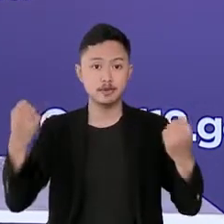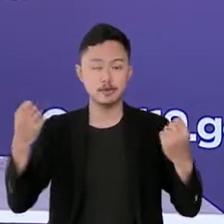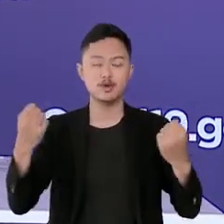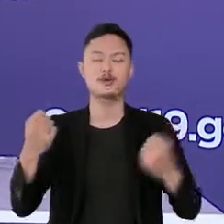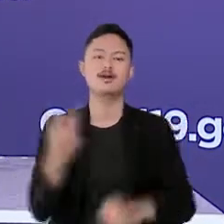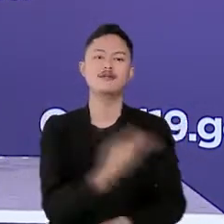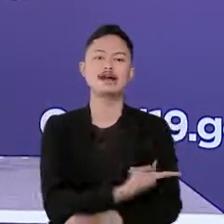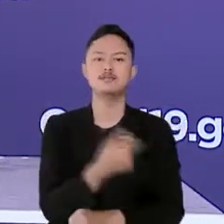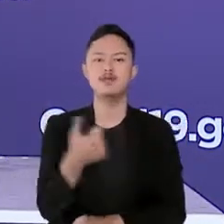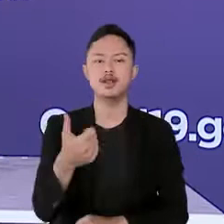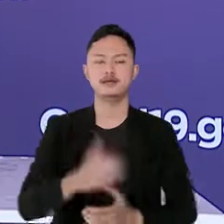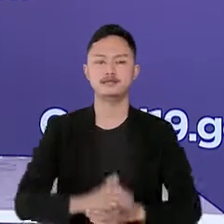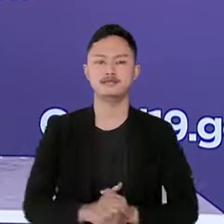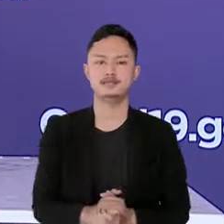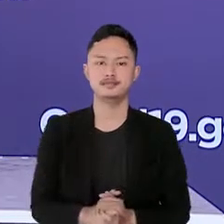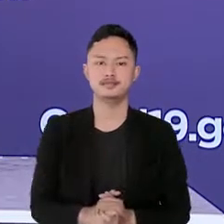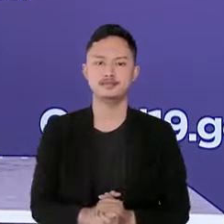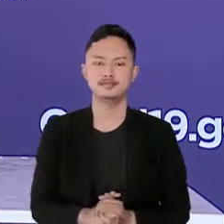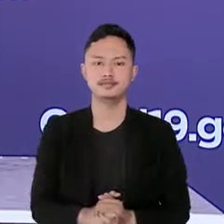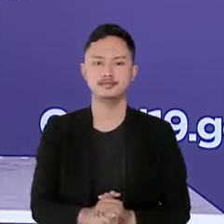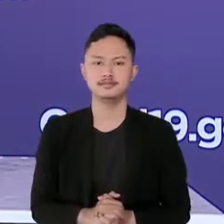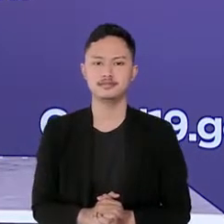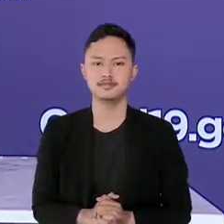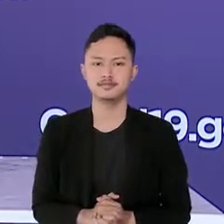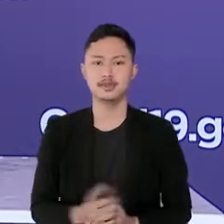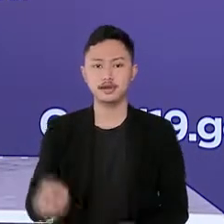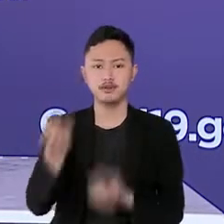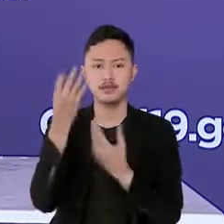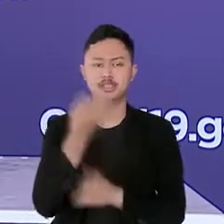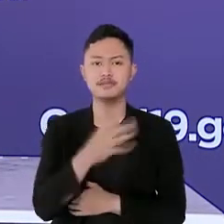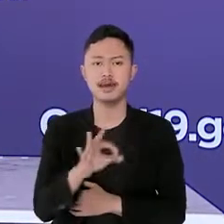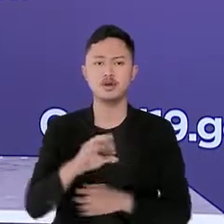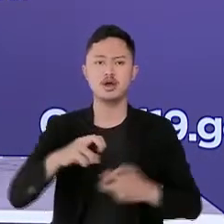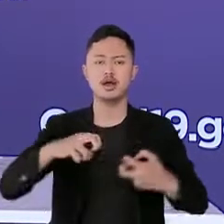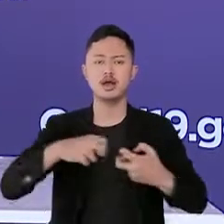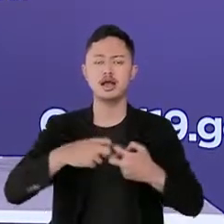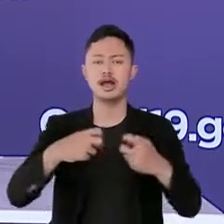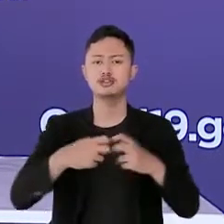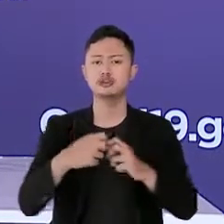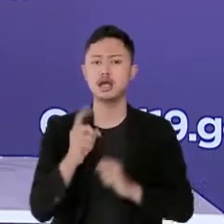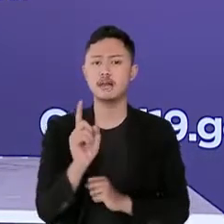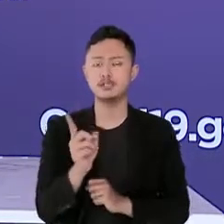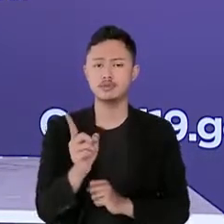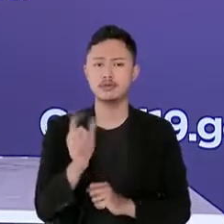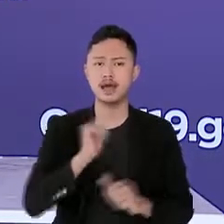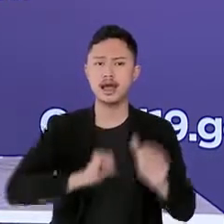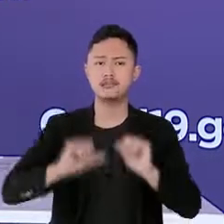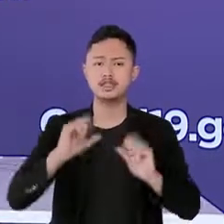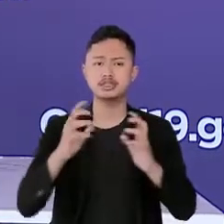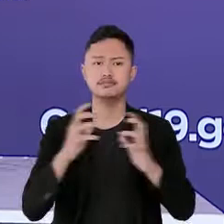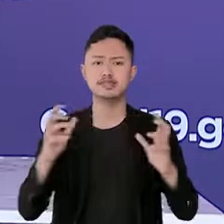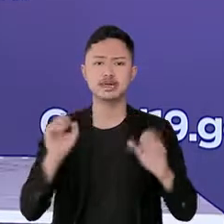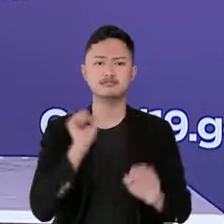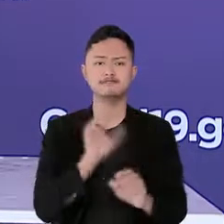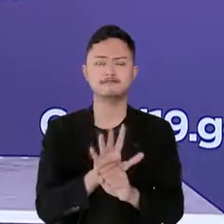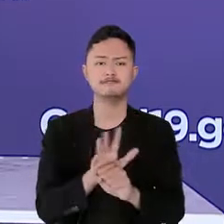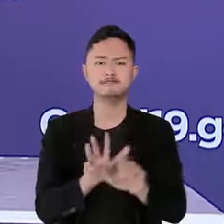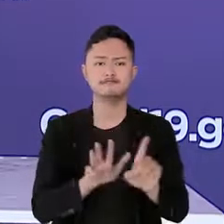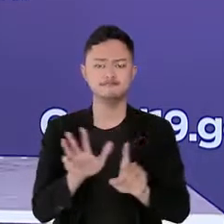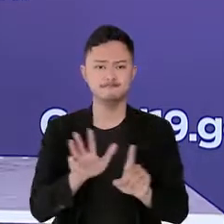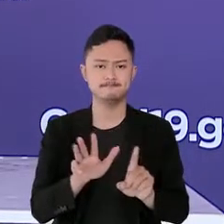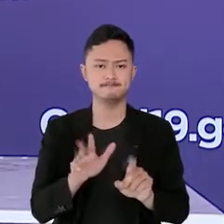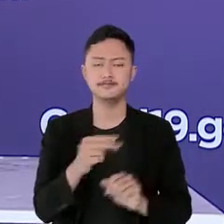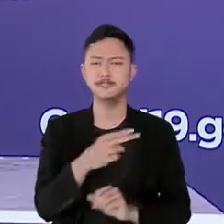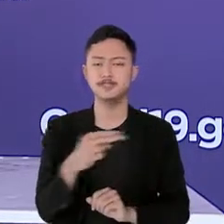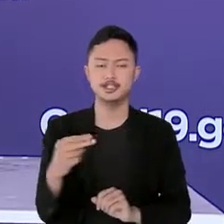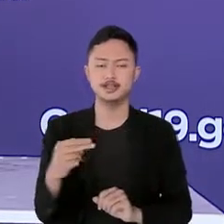pada hari ini saya akan menyampaikan terkait dengan pembelajaran kenaikan kasus pasca kegiatan besar selama pandemi covid-